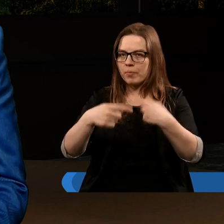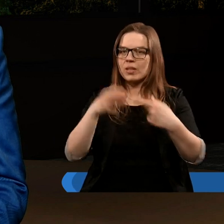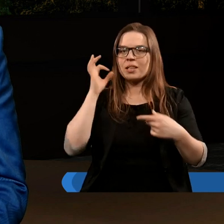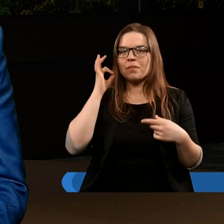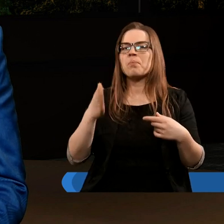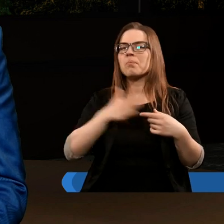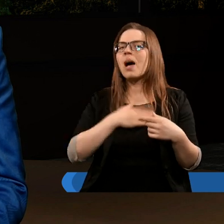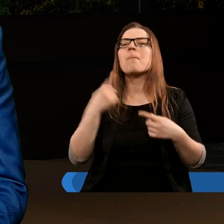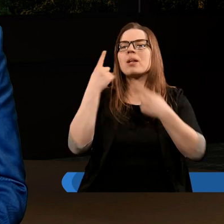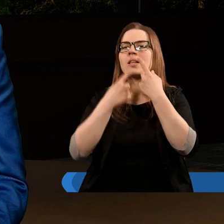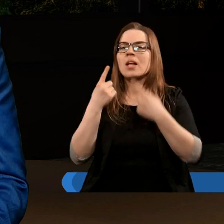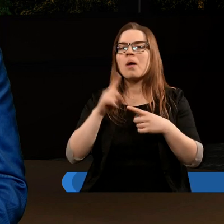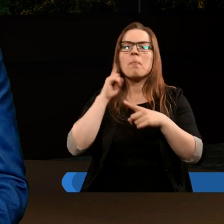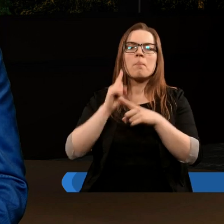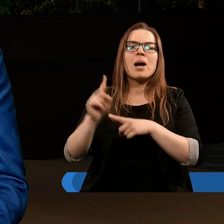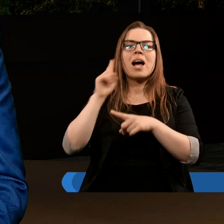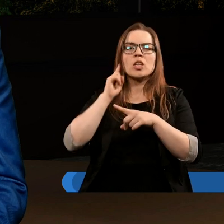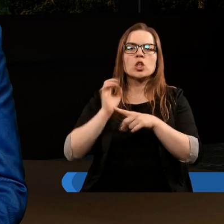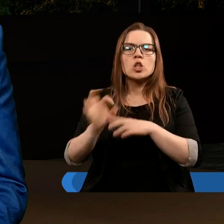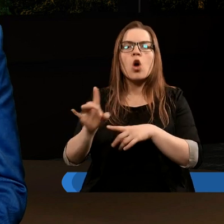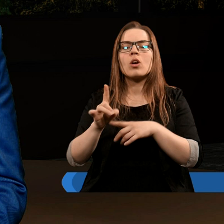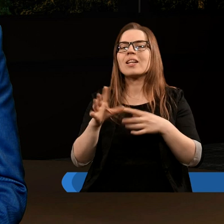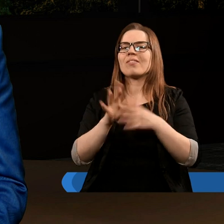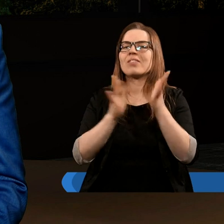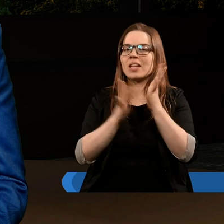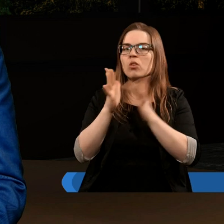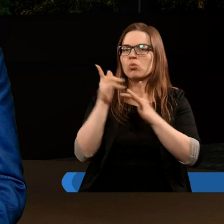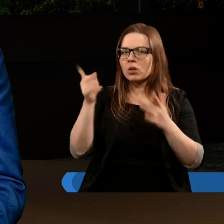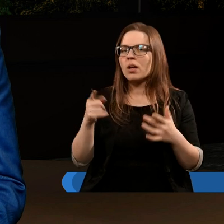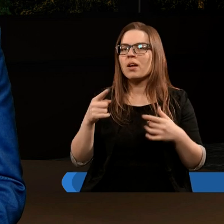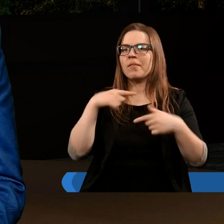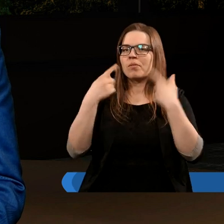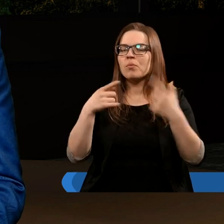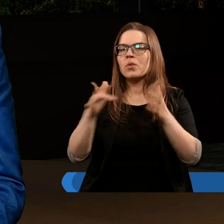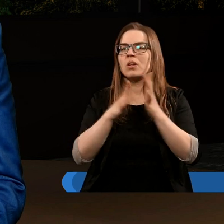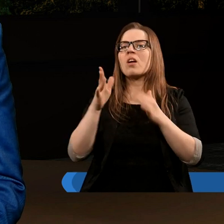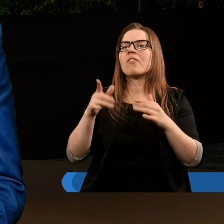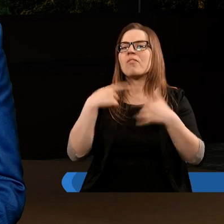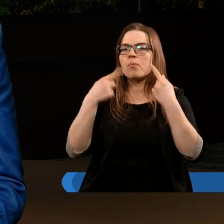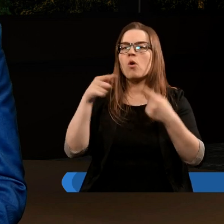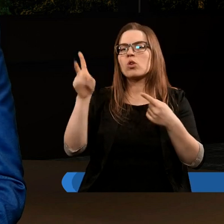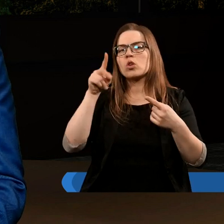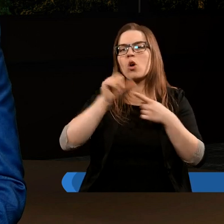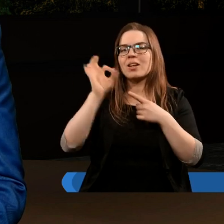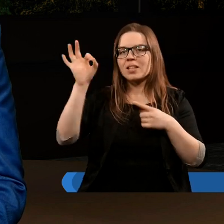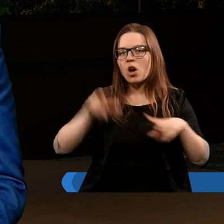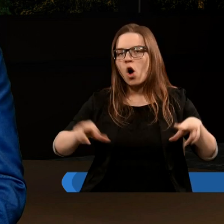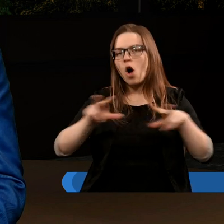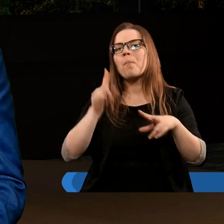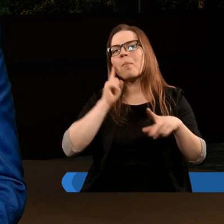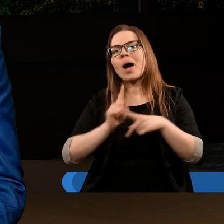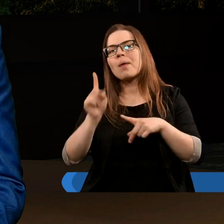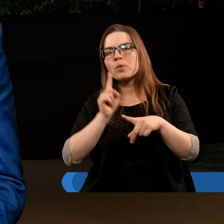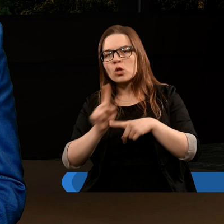niewiasty, mamy na myśli braci i siostry Jezusa. Jezus wypowiadał się, jak czytamy Ewangelia, tym, kto jest Jego rodziną,